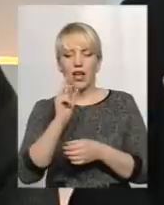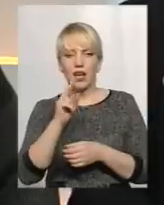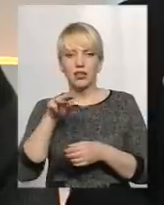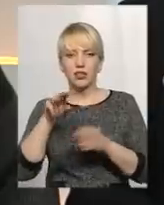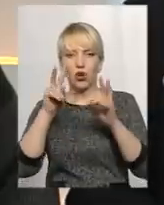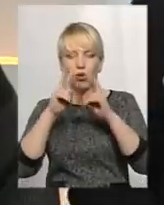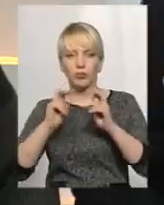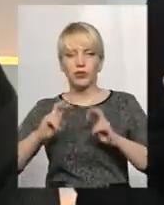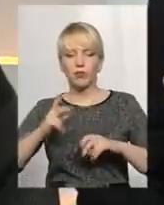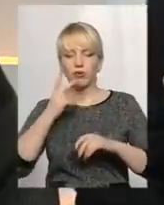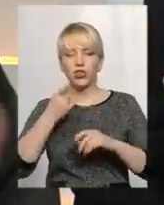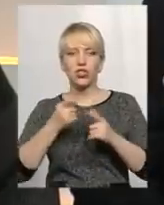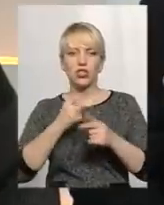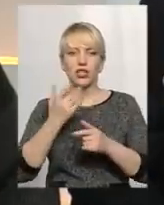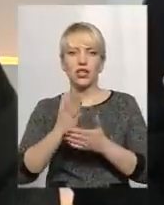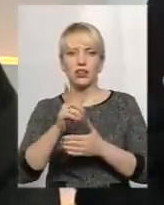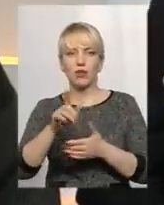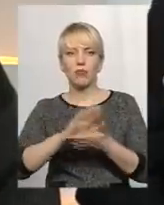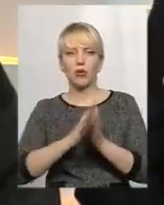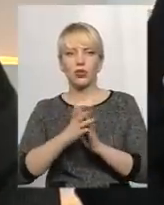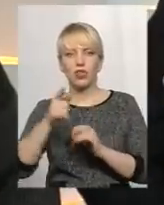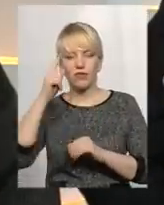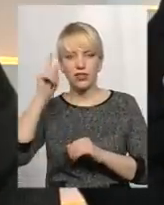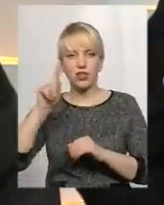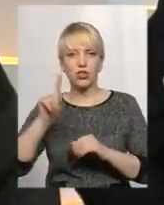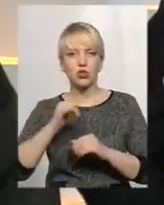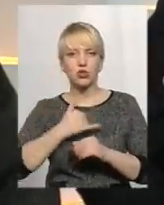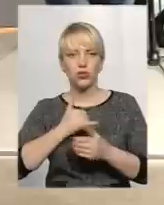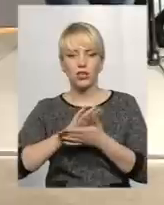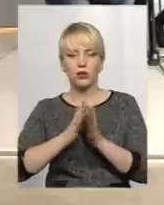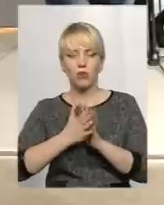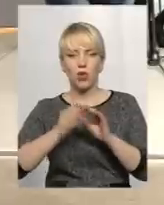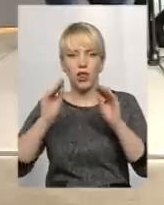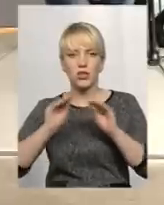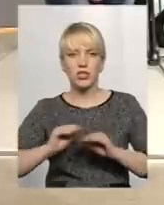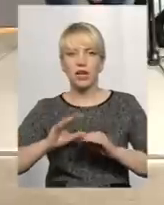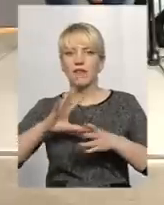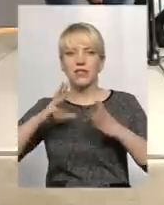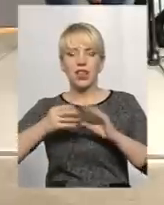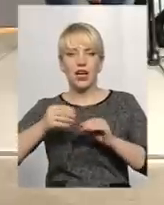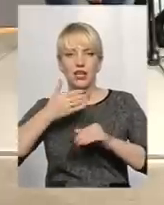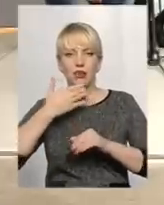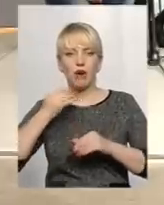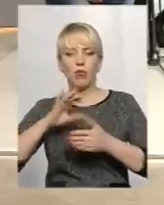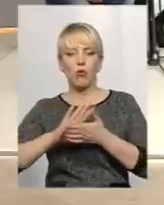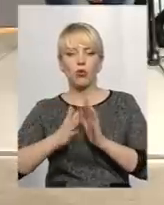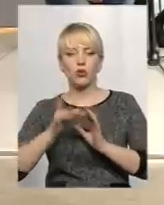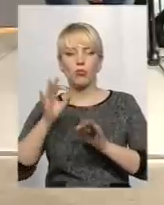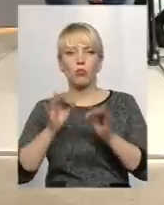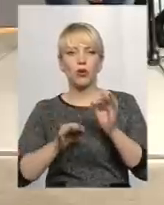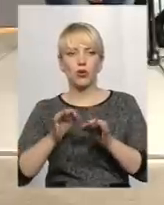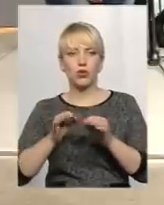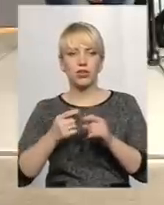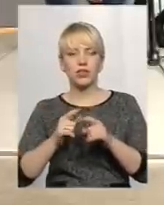чи є там положення, а ви знаєте, що у нас положення більше половини взагалі немає, положень про об'єкт природозаповідного фонду.